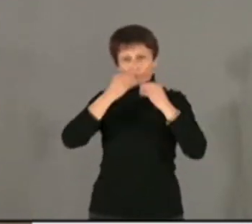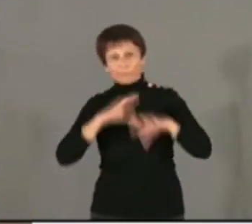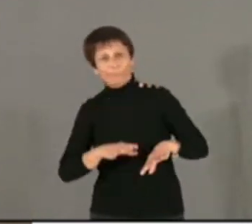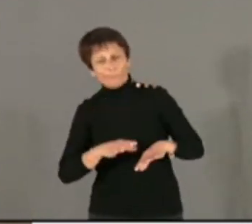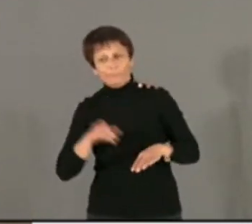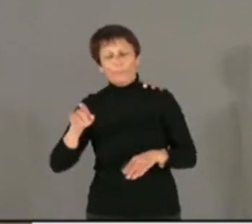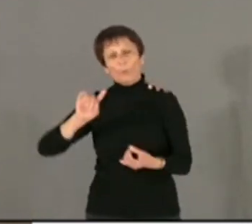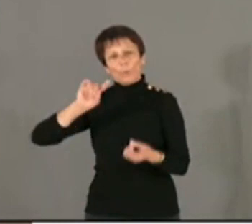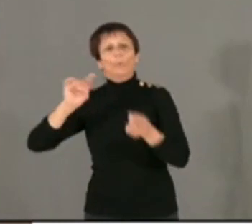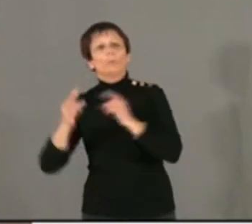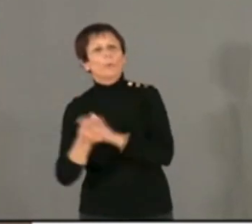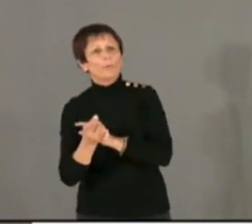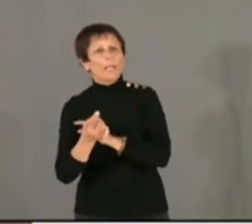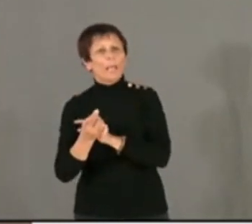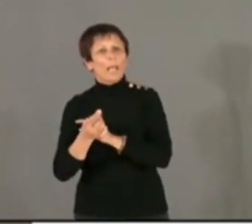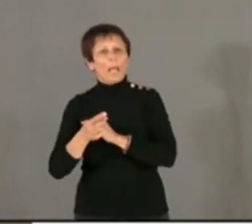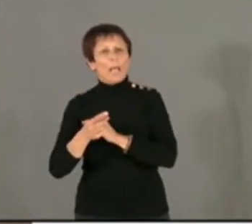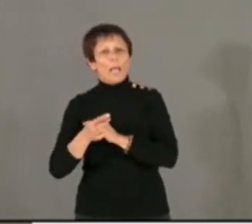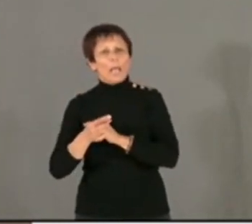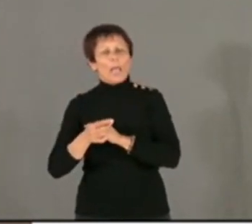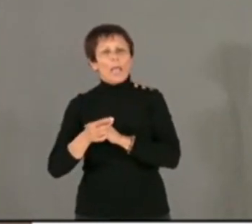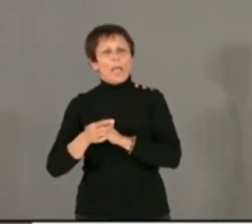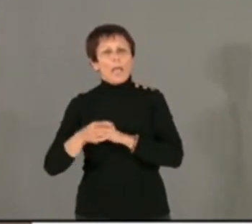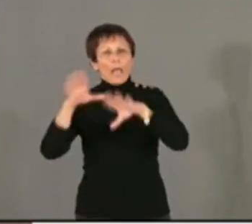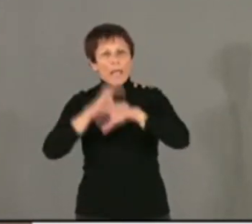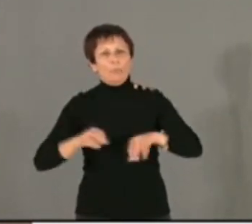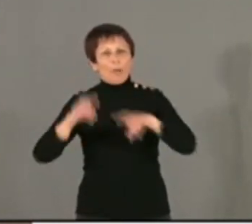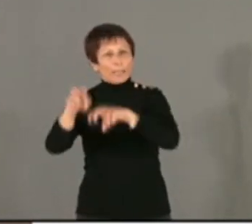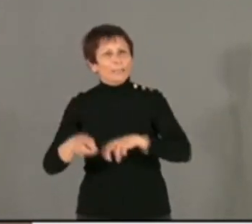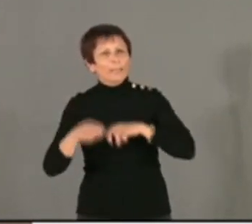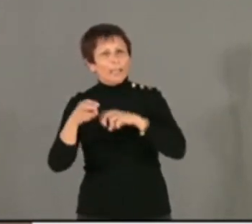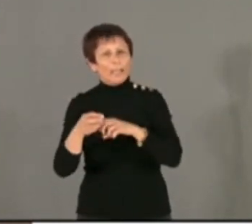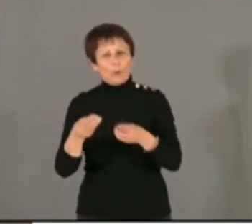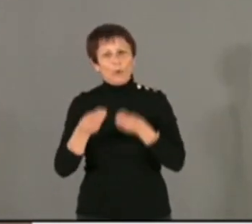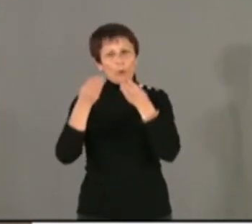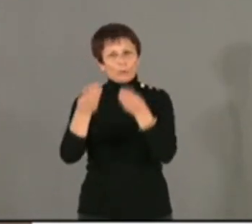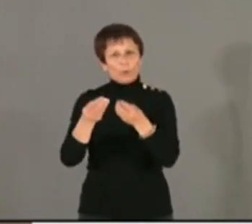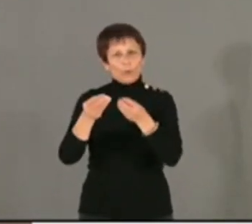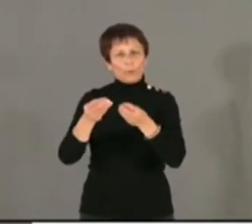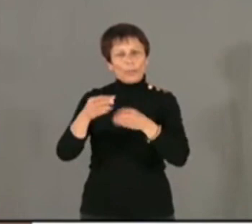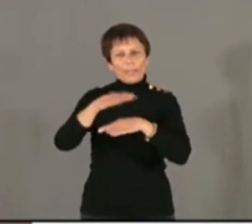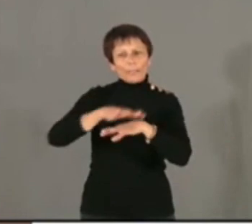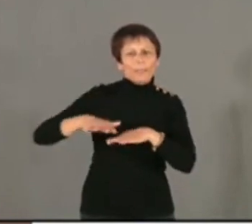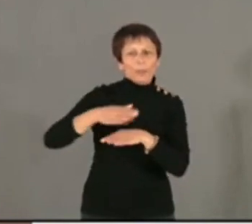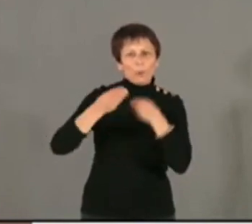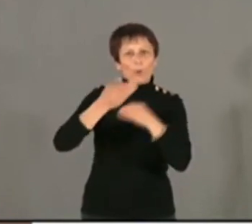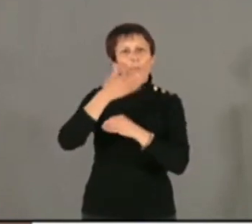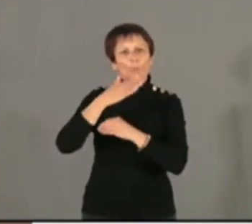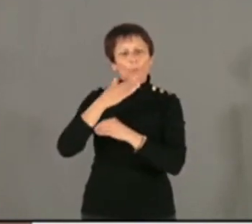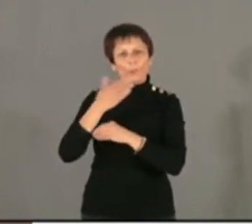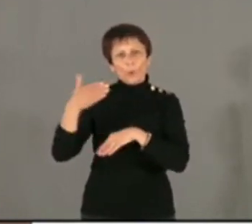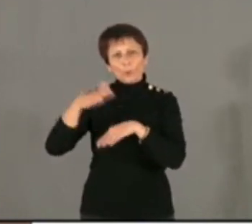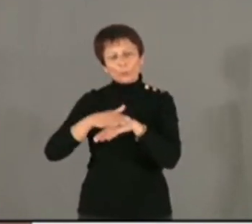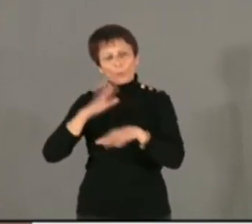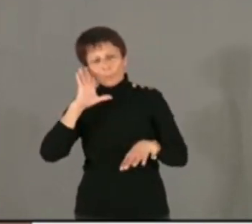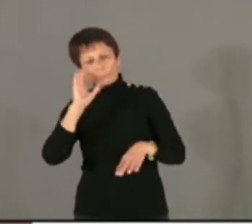lança dans l'exploitation terrienne et améliora considérablement la situation des paysans. Celui qui, envoyé en